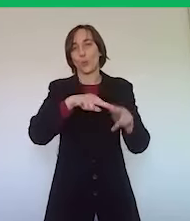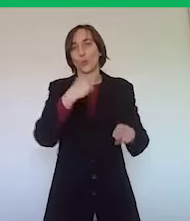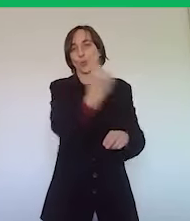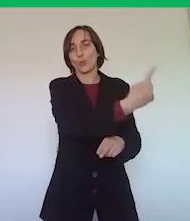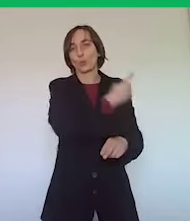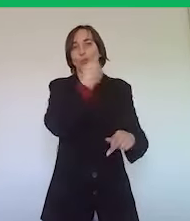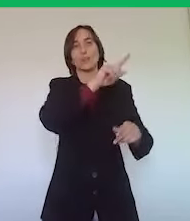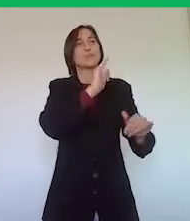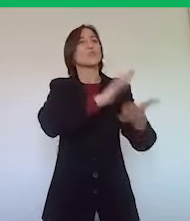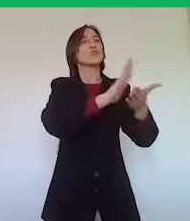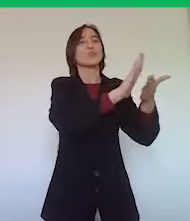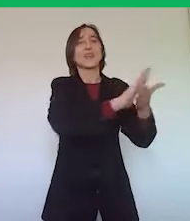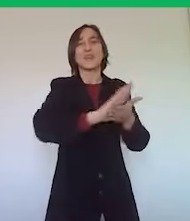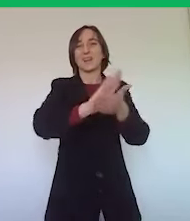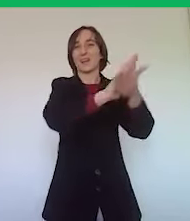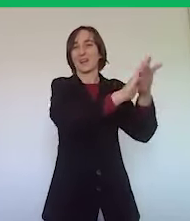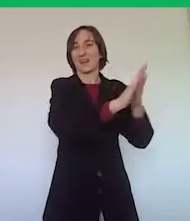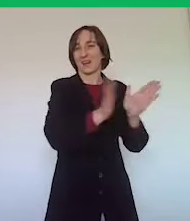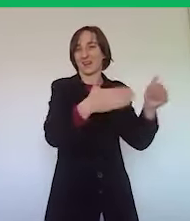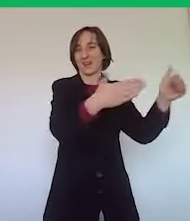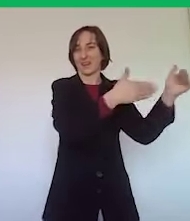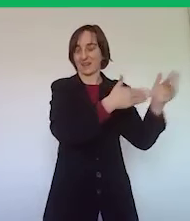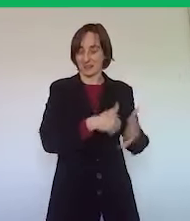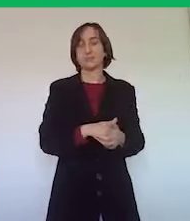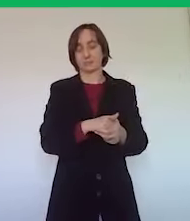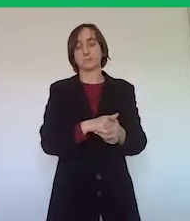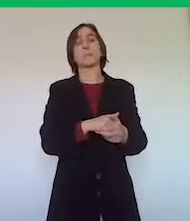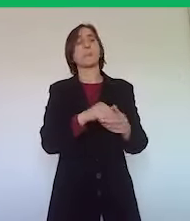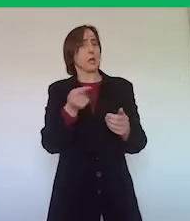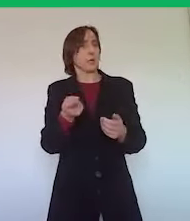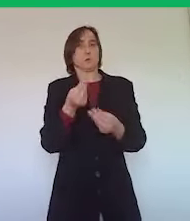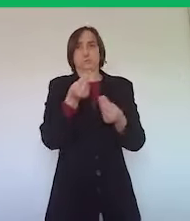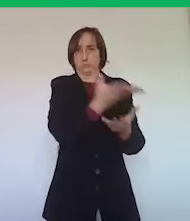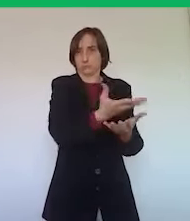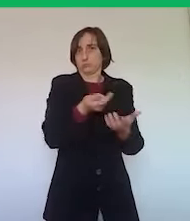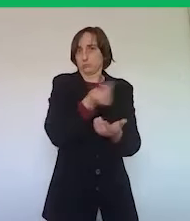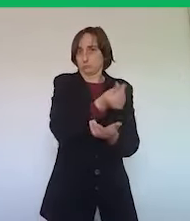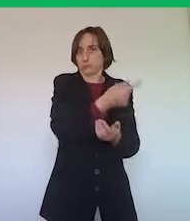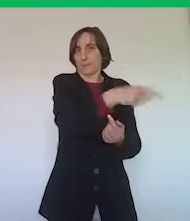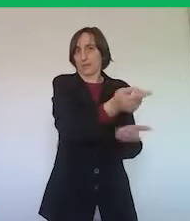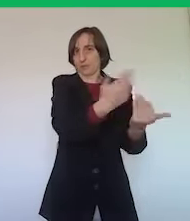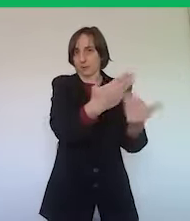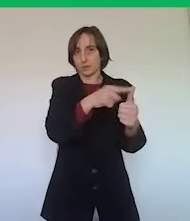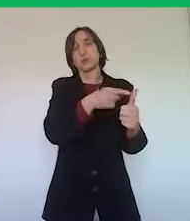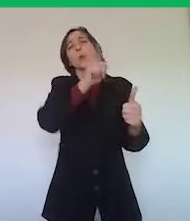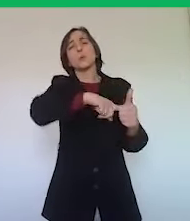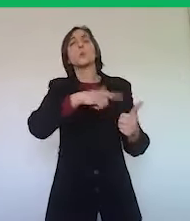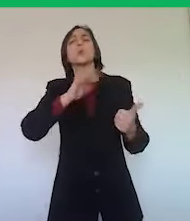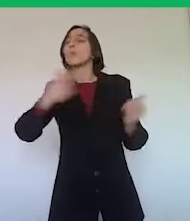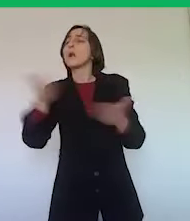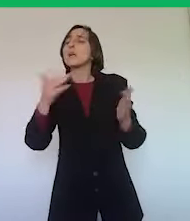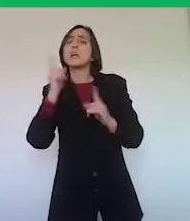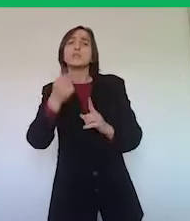igienizzare gli ambienti, soprattutto gli ambienti chiusi e poi naturalmente tutti gli incentivi dalla